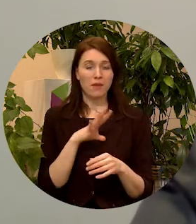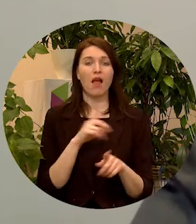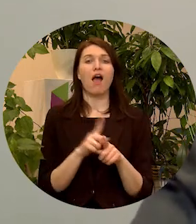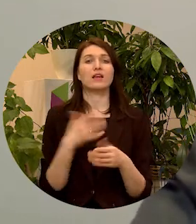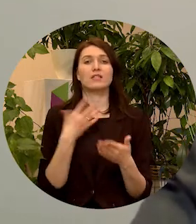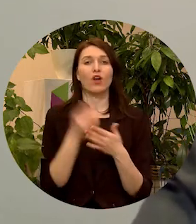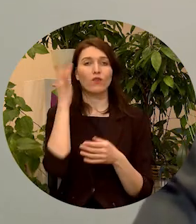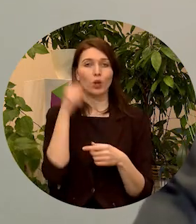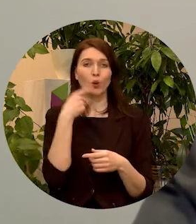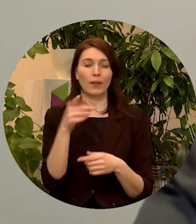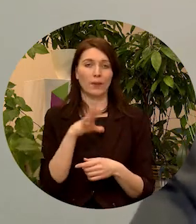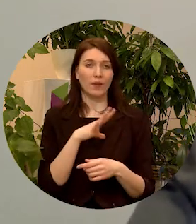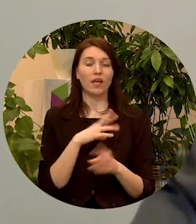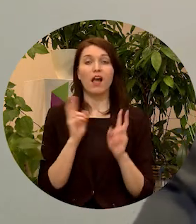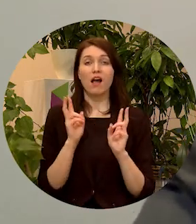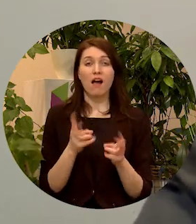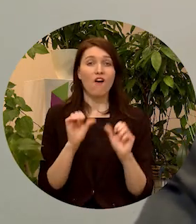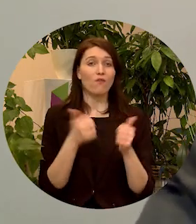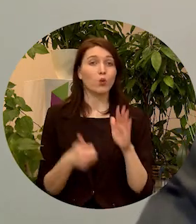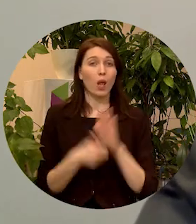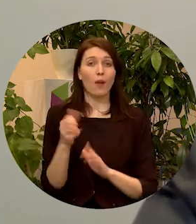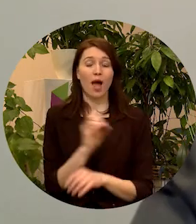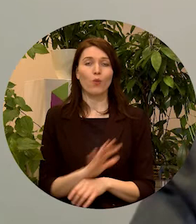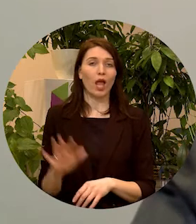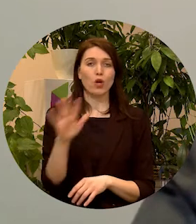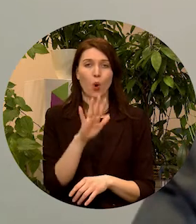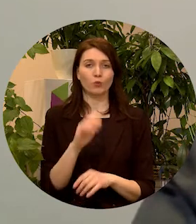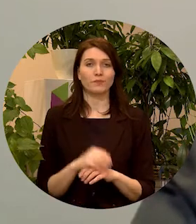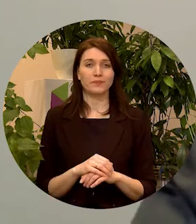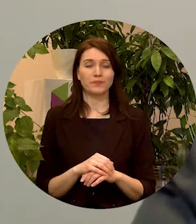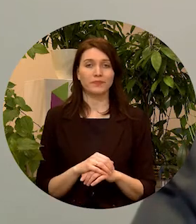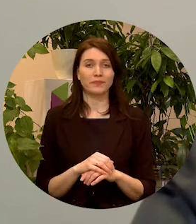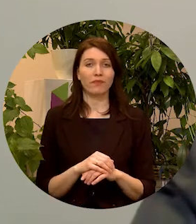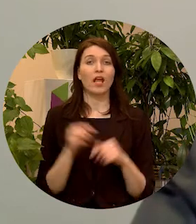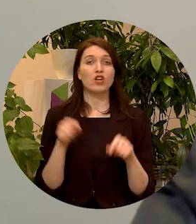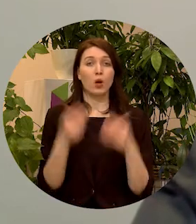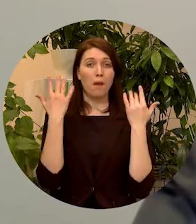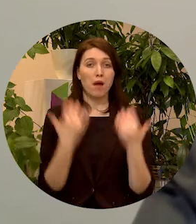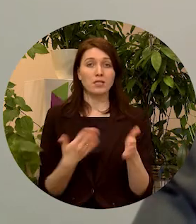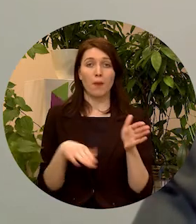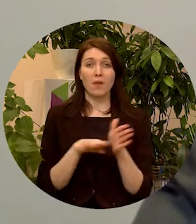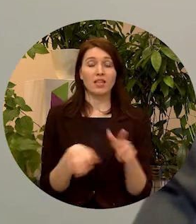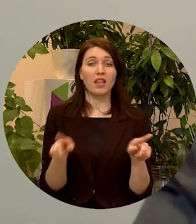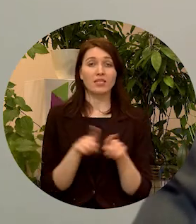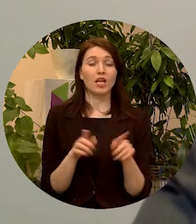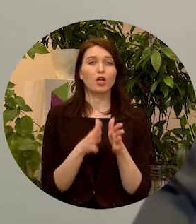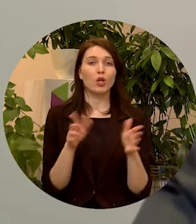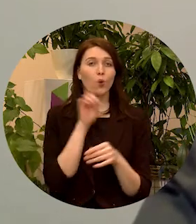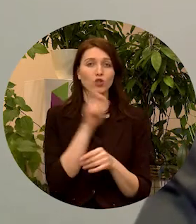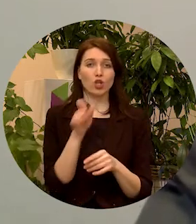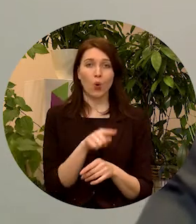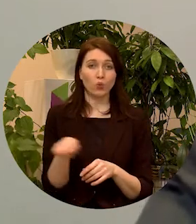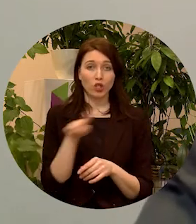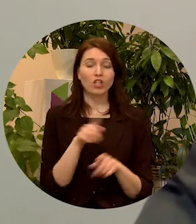viedoklu par to, kā beidot labāku Eiropu. Šajos pasākumos piedalījās arī daudzi jaunieši un